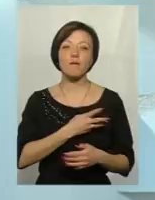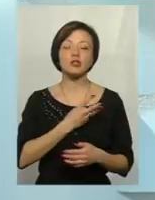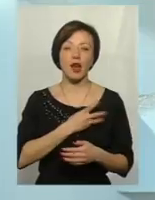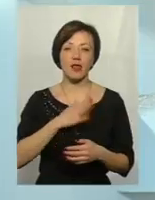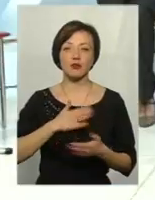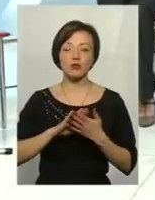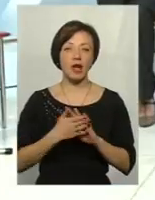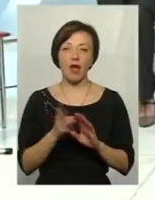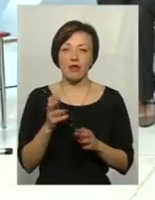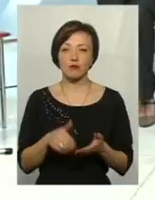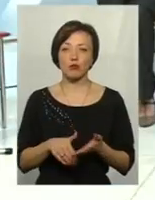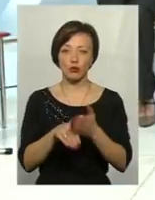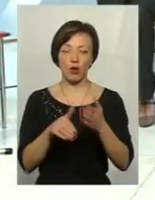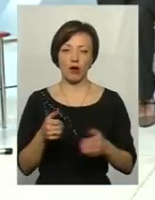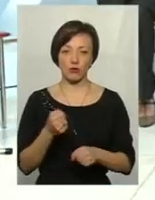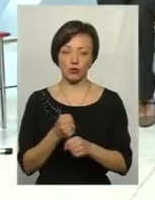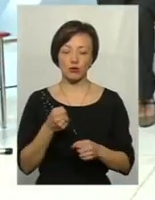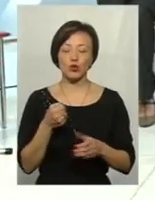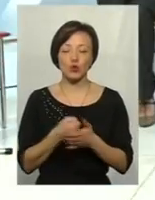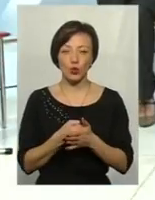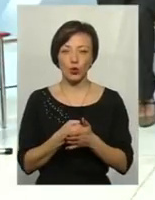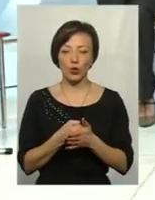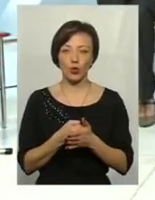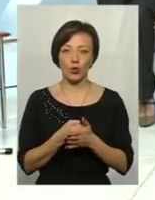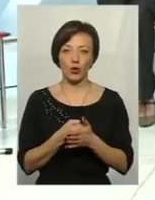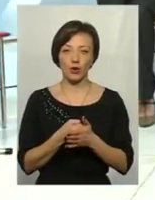є спонуканням до, ну,